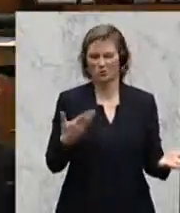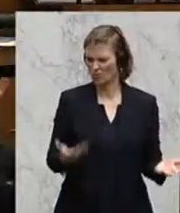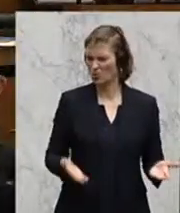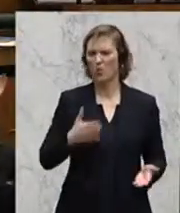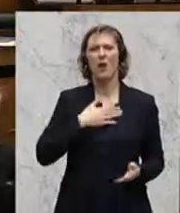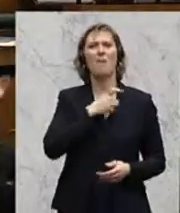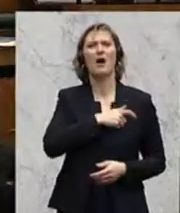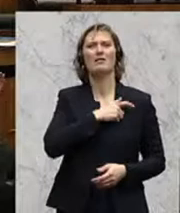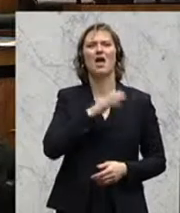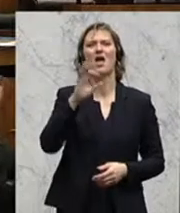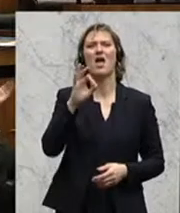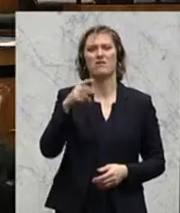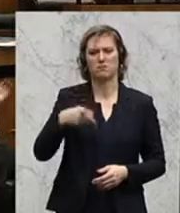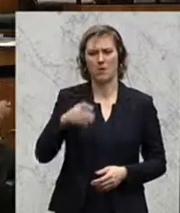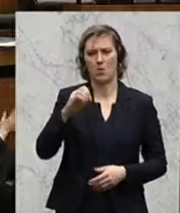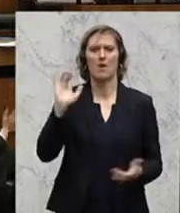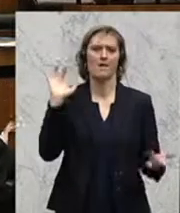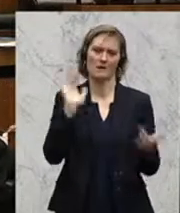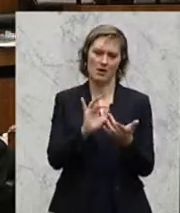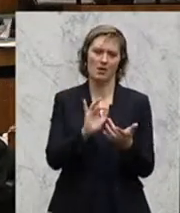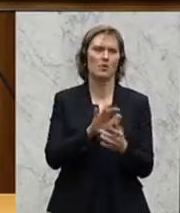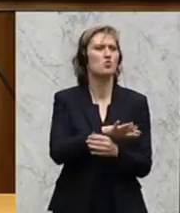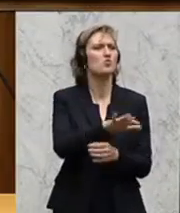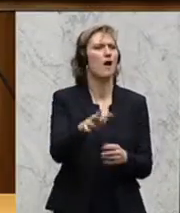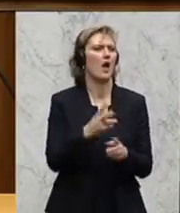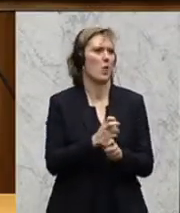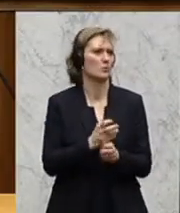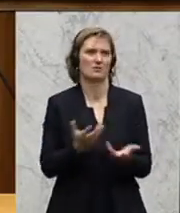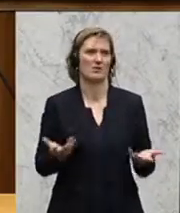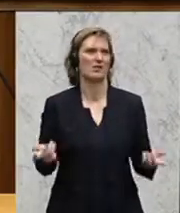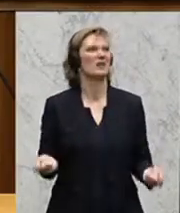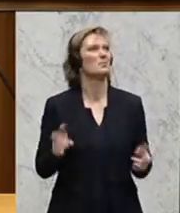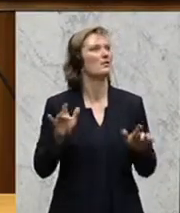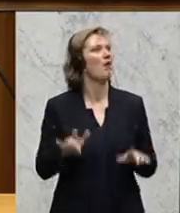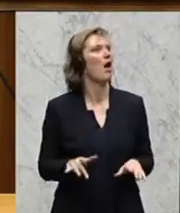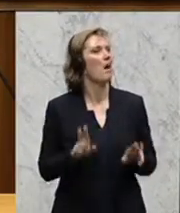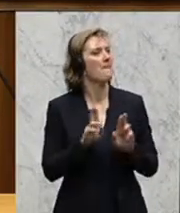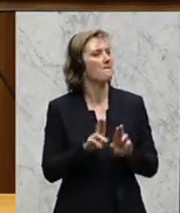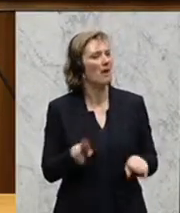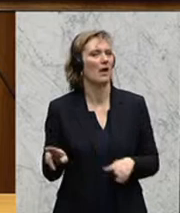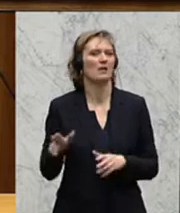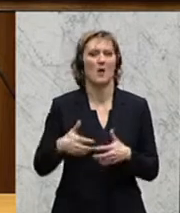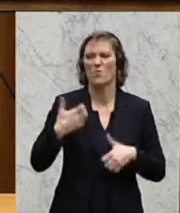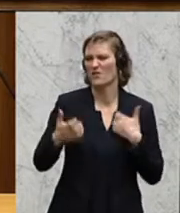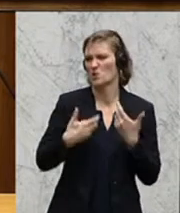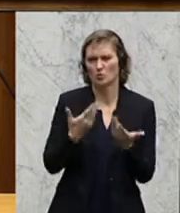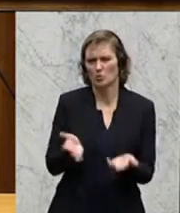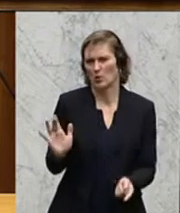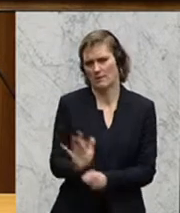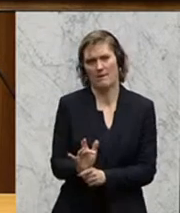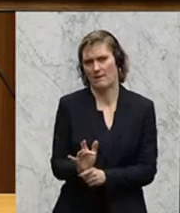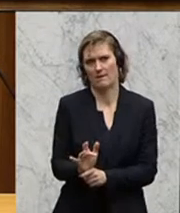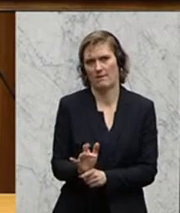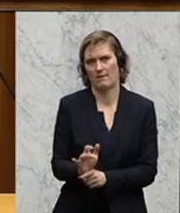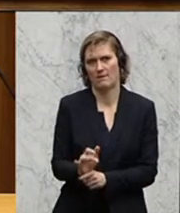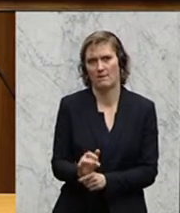Freiheitlichen nicht geben. Quer nach Österreich gibt es sicherlich berechtigte Aufregungen in vielerlei Hinsicht und das